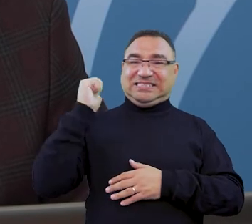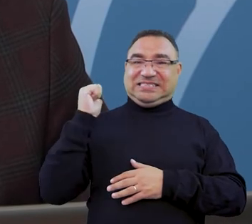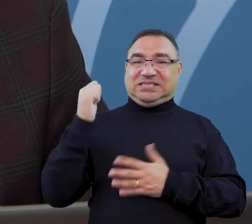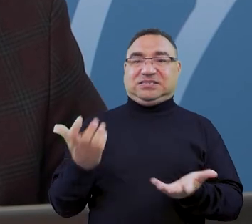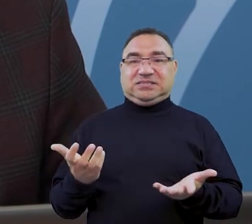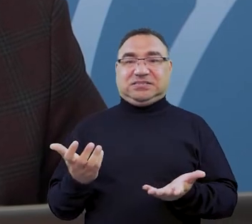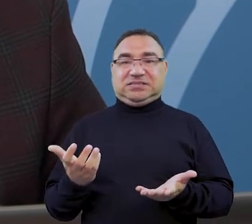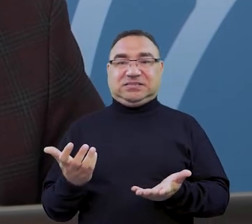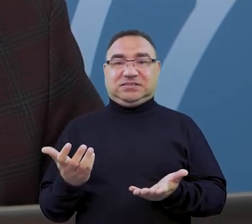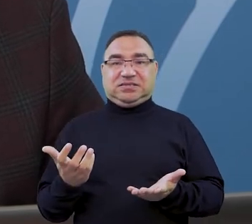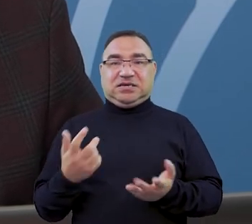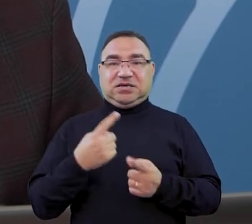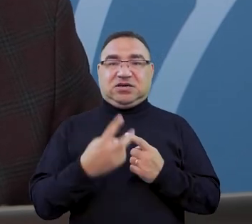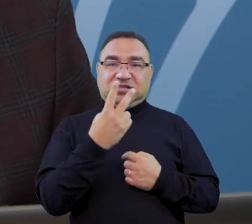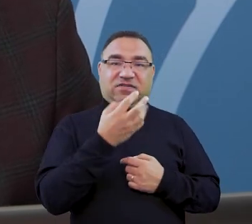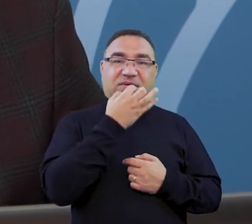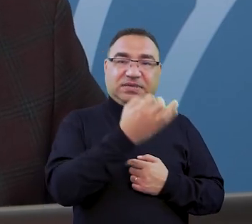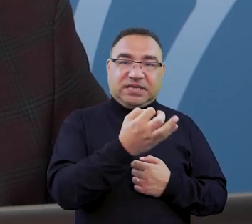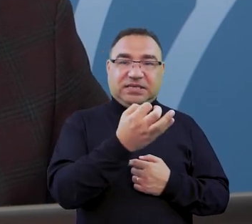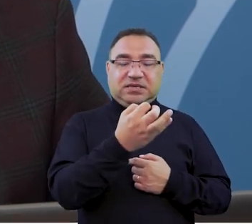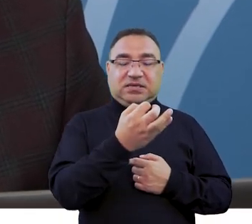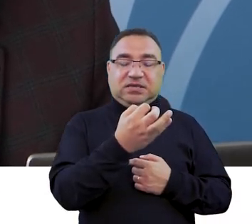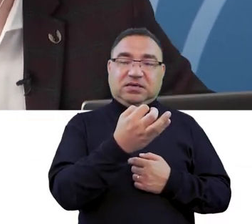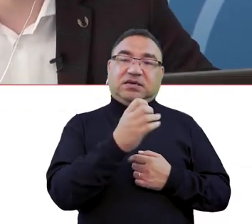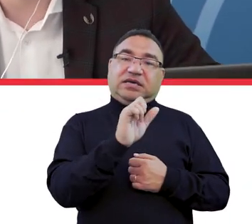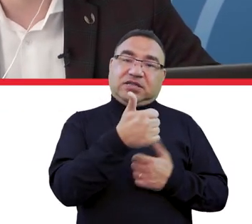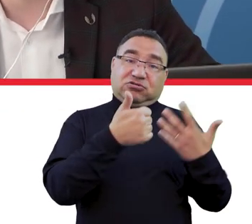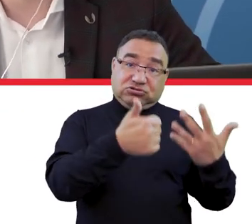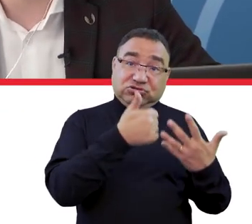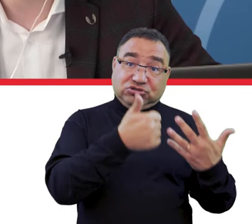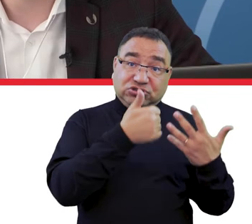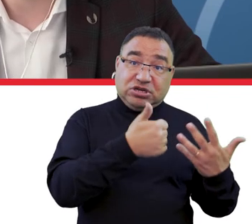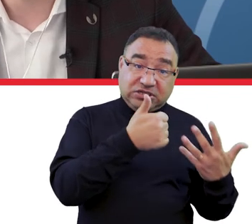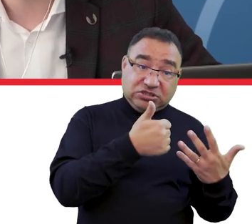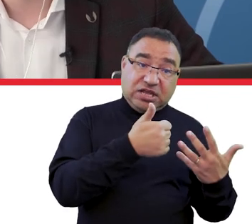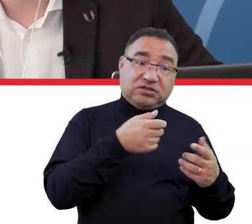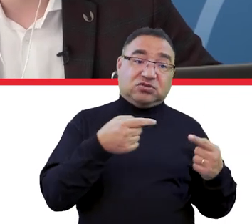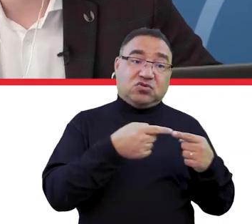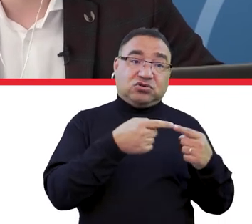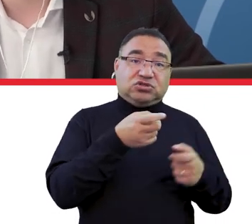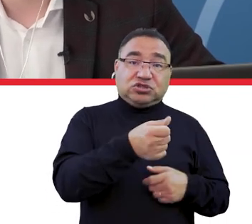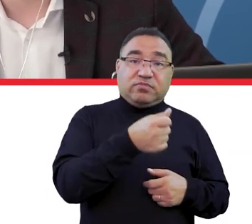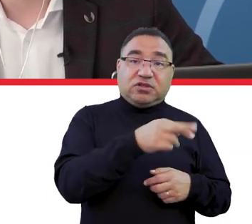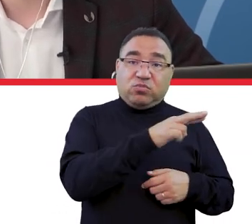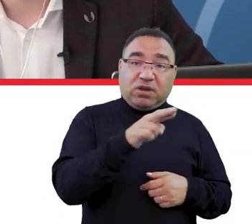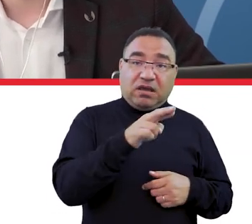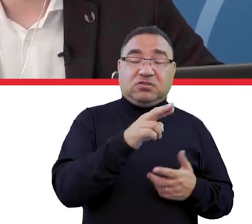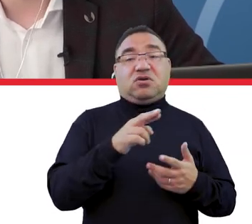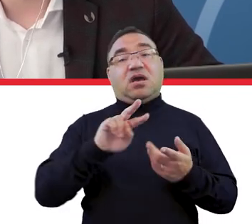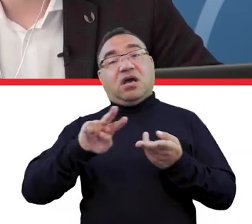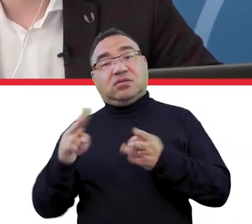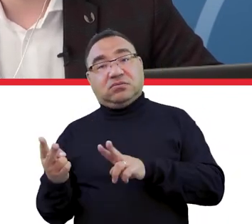że tutaj są Panie Ministrze trochę jakby dwa pytania. Czyli jedno jest odnośnie tego, czy 6 lat ma obowiązać do stypendium rektora, a drugie chodzi tutaj o